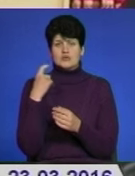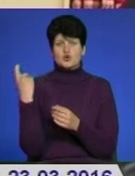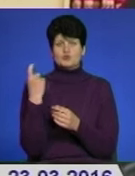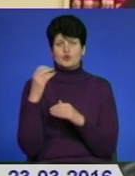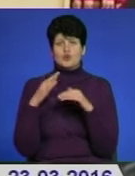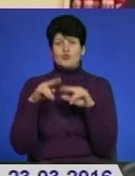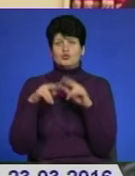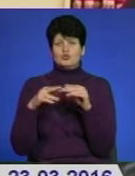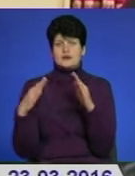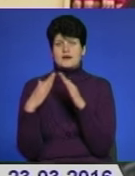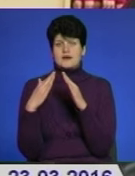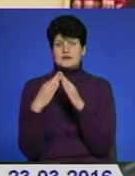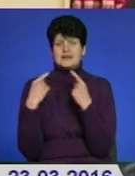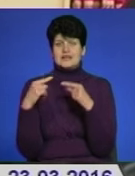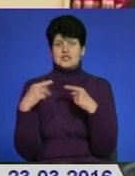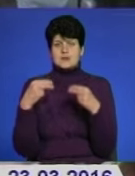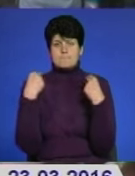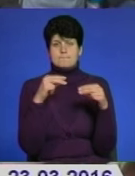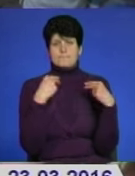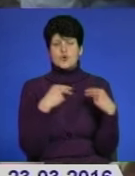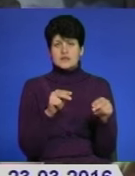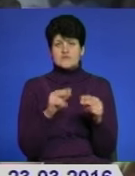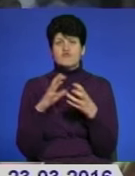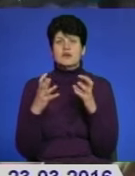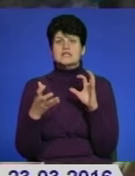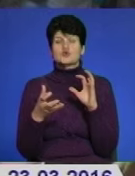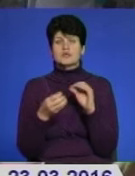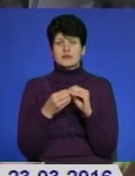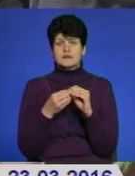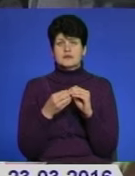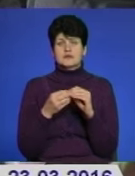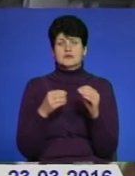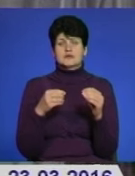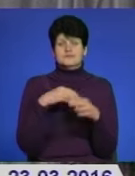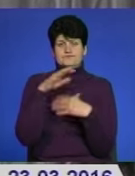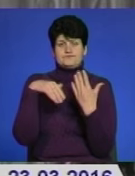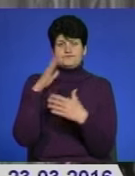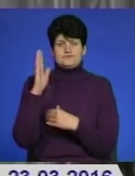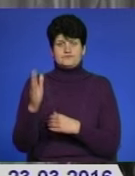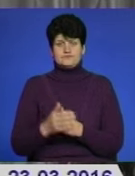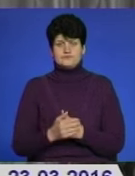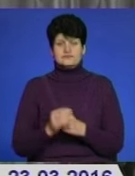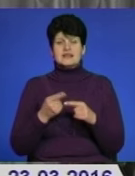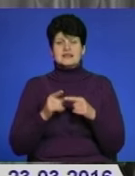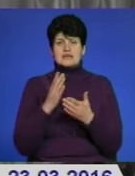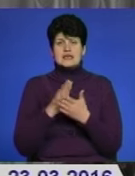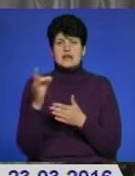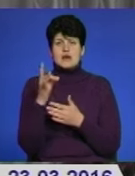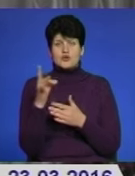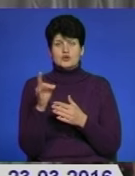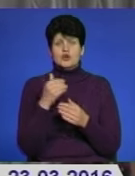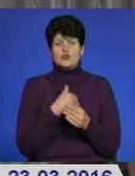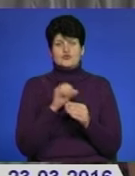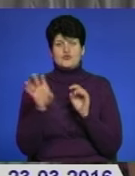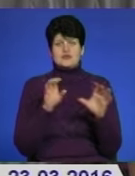побудує хату, інші землі перепродасть. В результаті – архітектурний хаос. Це район, який хочуть роздати під